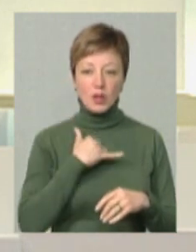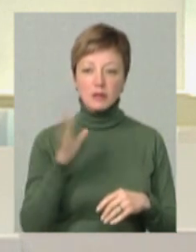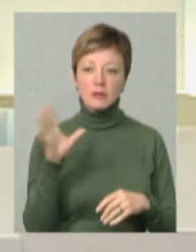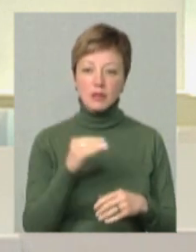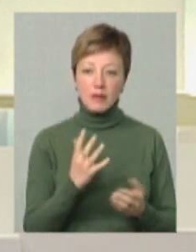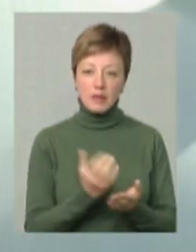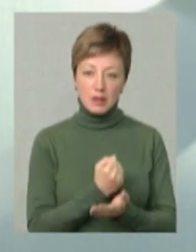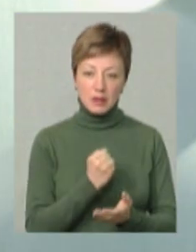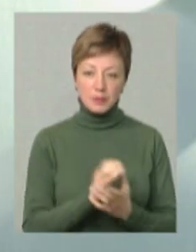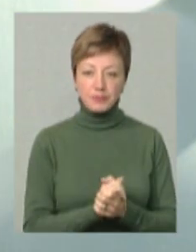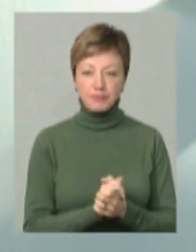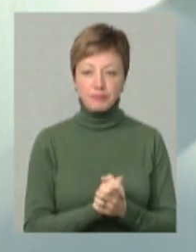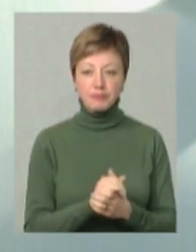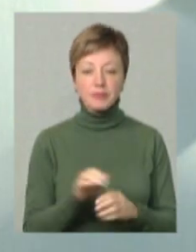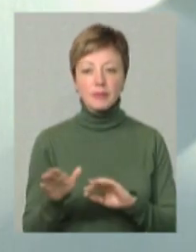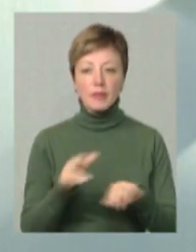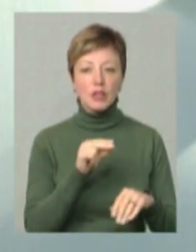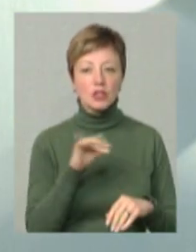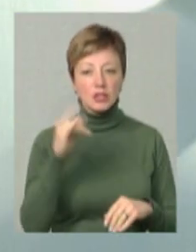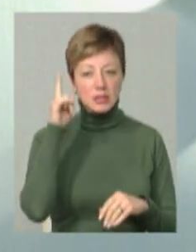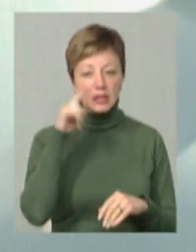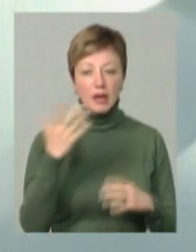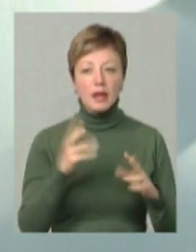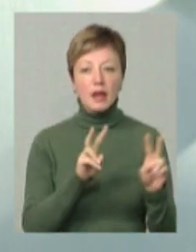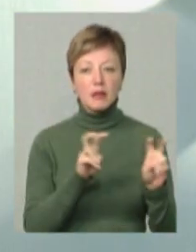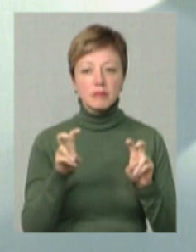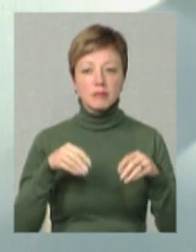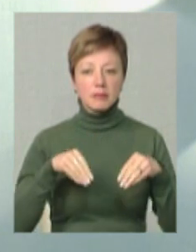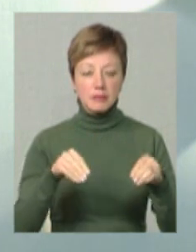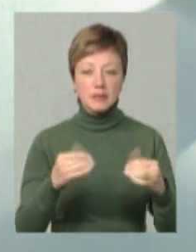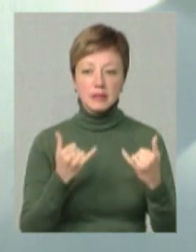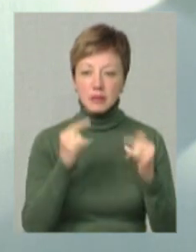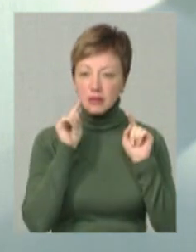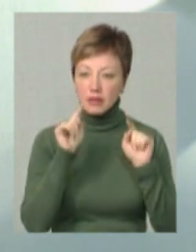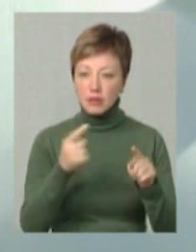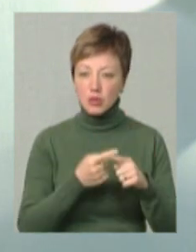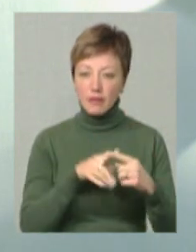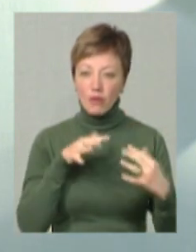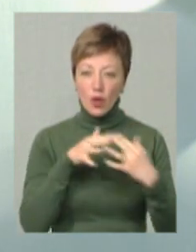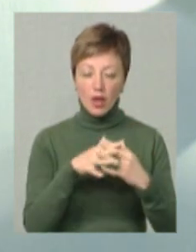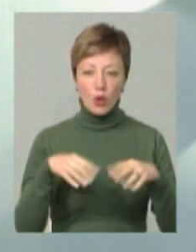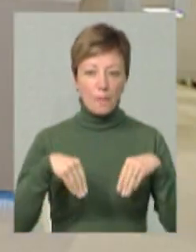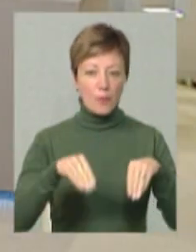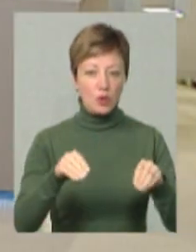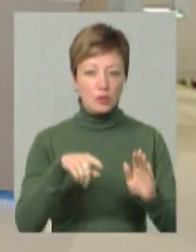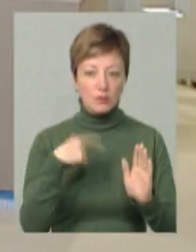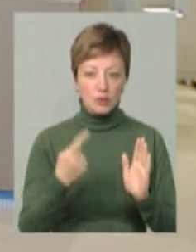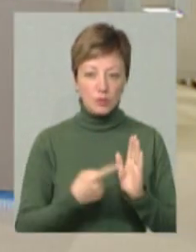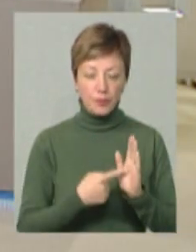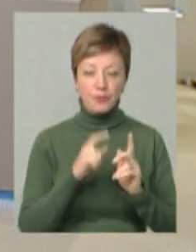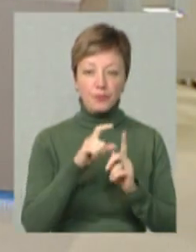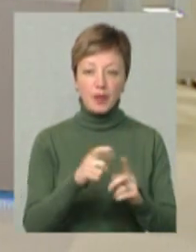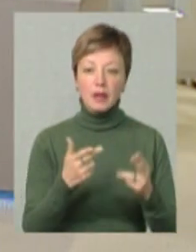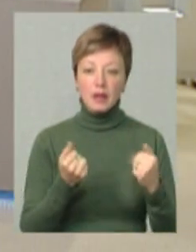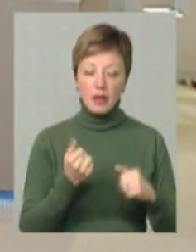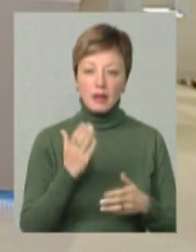вийде. Чи знаєте, на яких культурах аграрії зосереджуються зараз під час цієї воєнної посівної? Так, в нас вже є